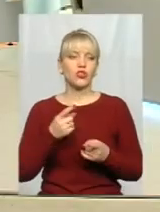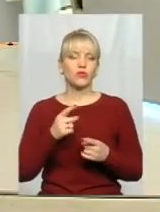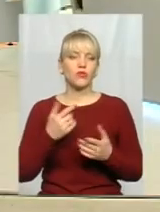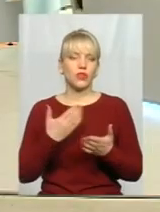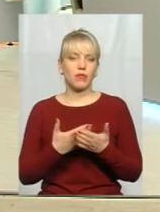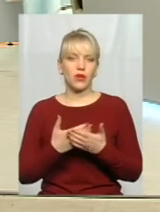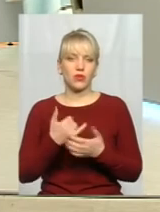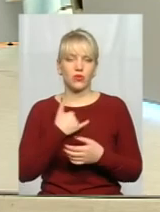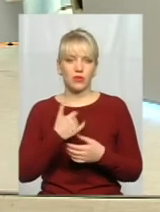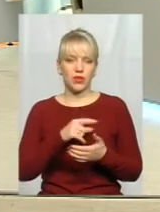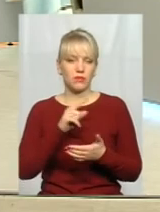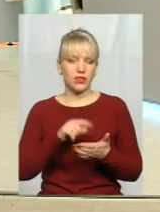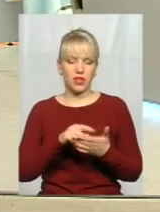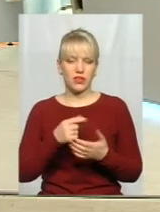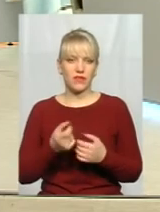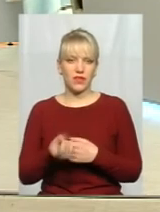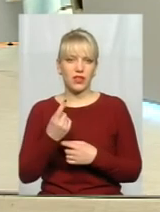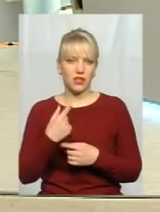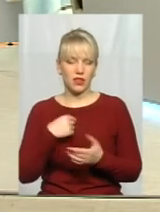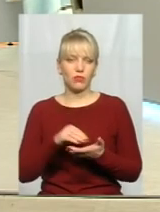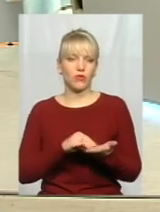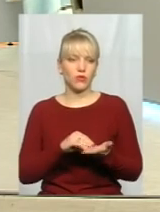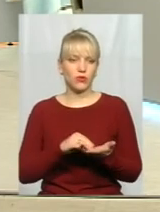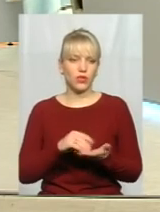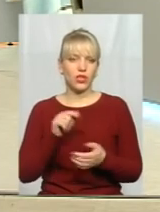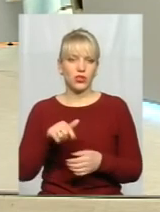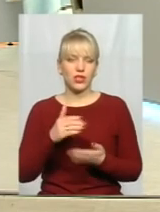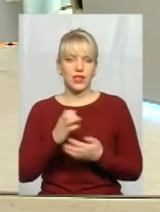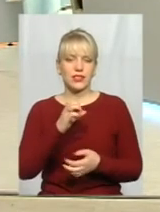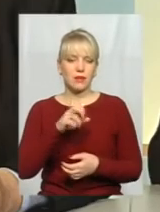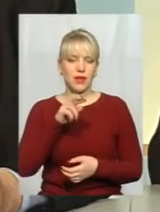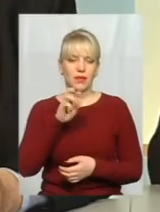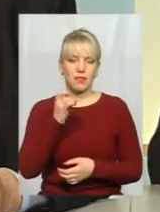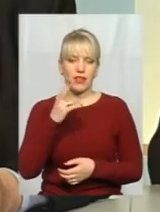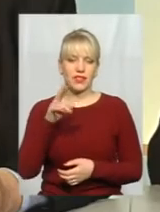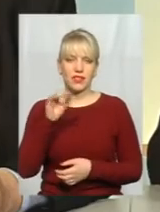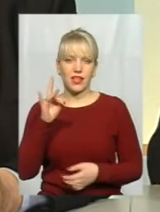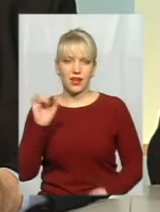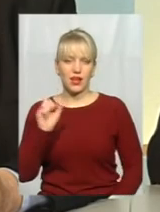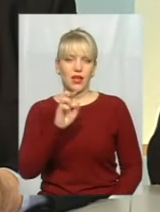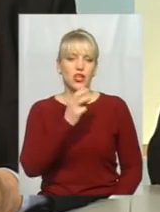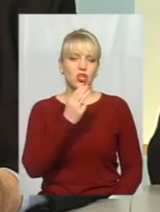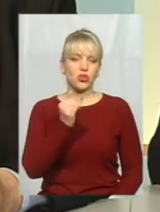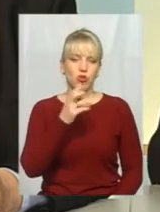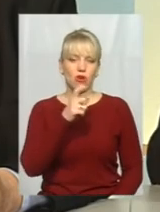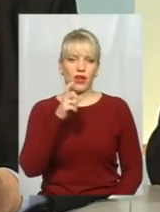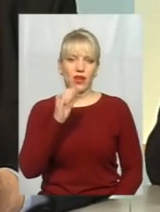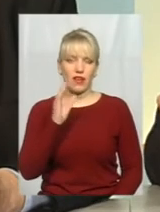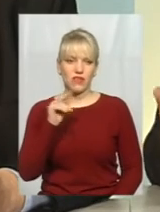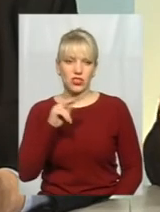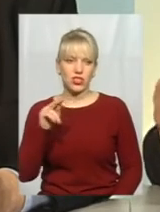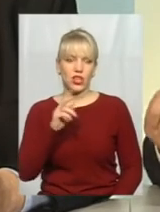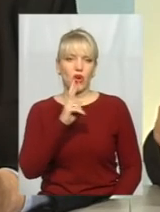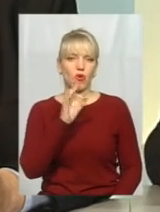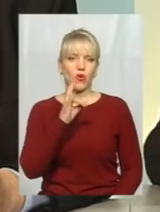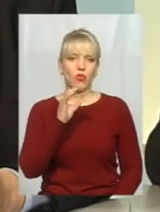наприклад, в мене питання виникало, я його повторю. Тут є Степан Бандера, є Роман Шухевич, є Коновалець. Чому,